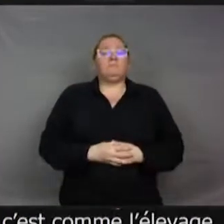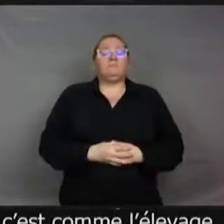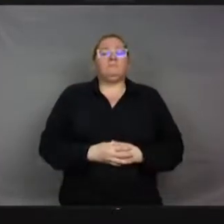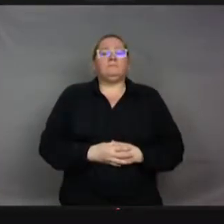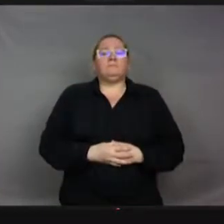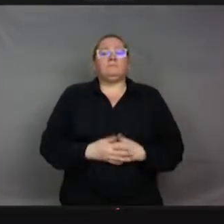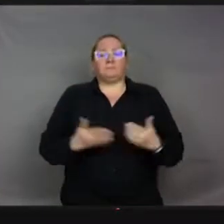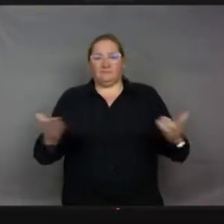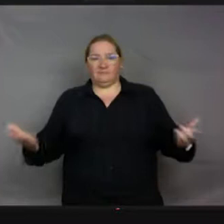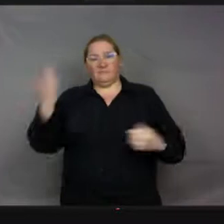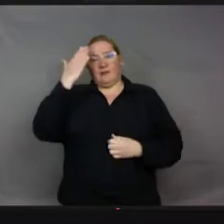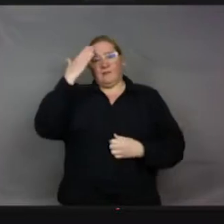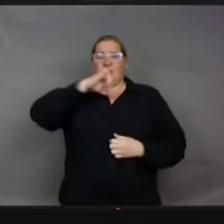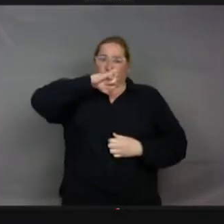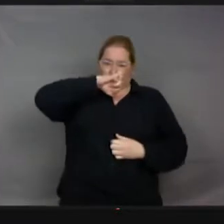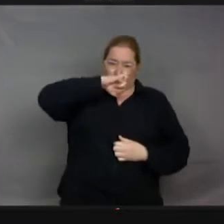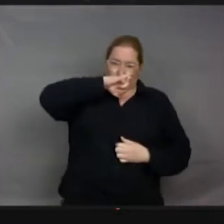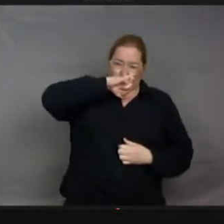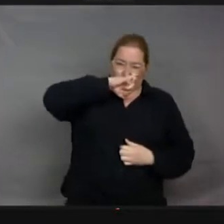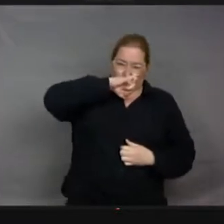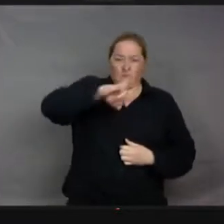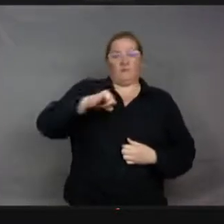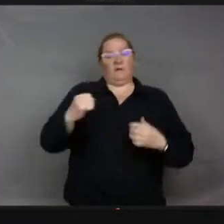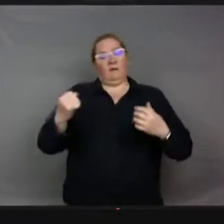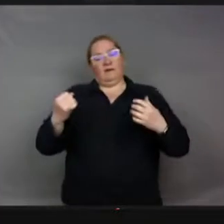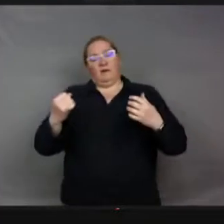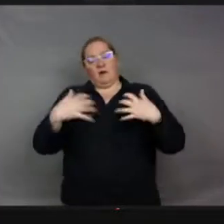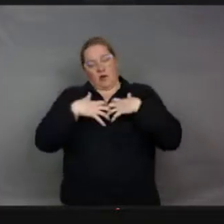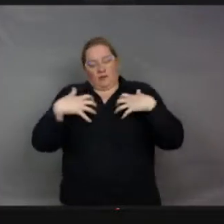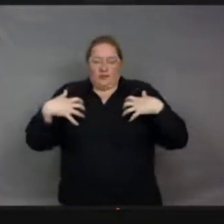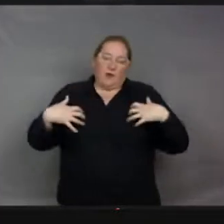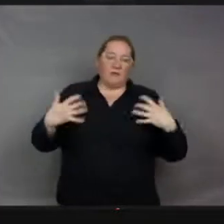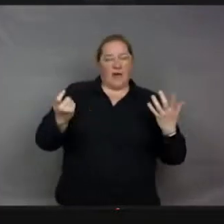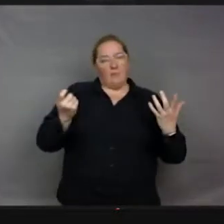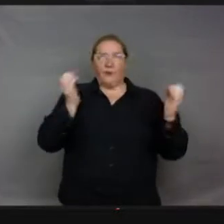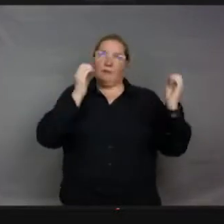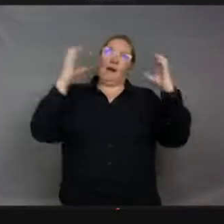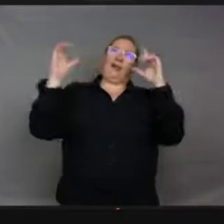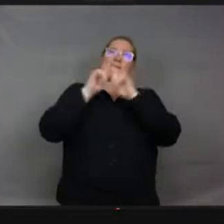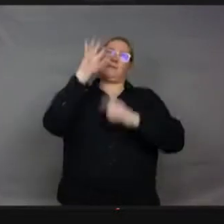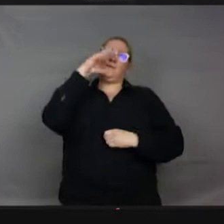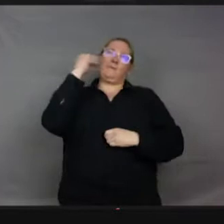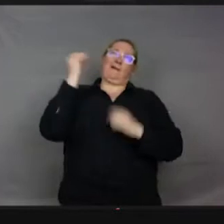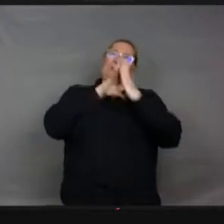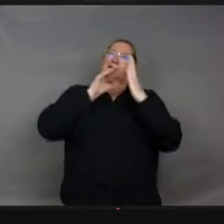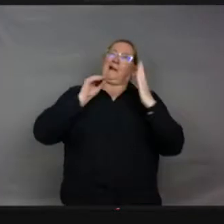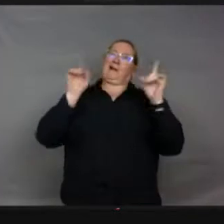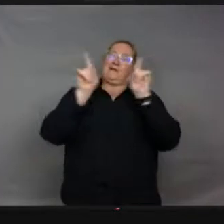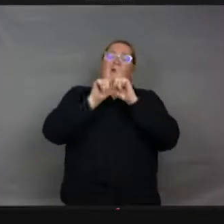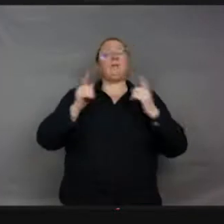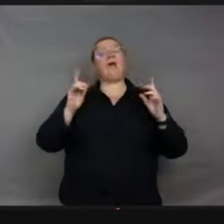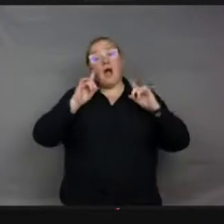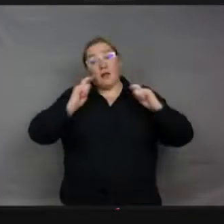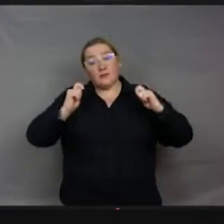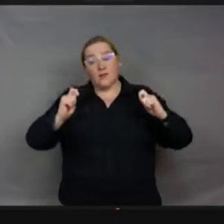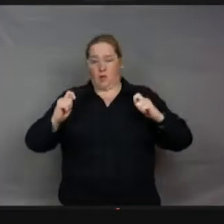branché science, on a toujours du mal aux choses un peu anthropomorphiques, mais en fait, et puis surtout, les fourmis ne nourrissent pas les pucerons, puisqu'ils